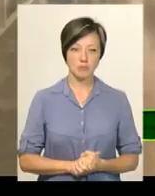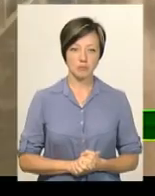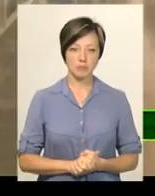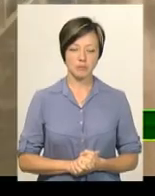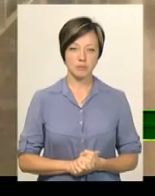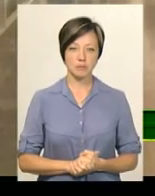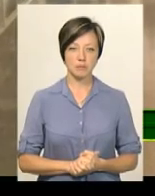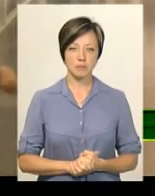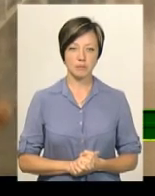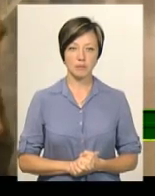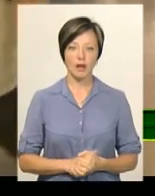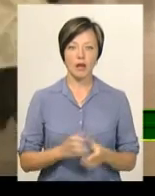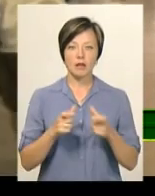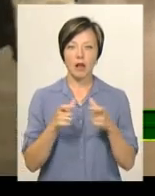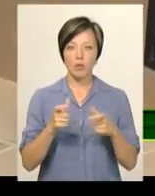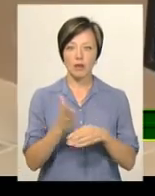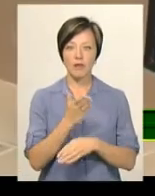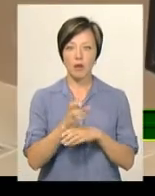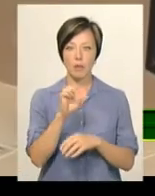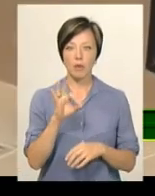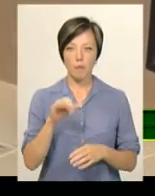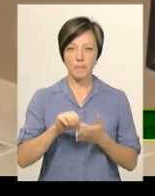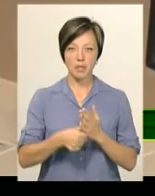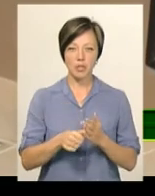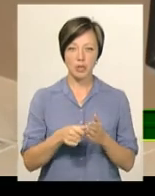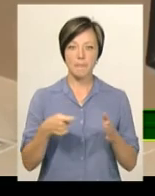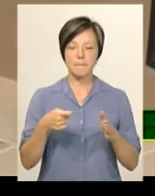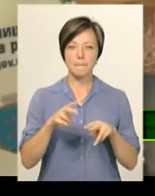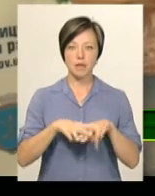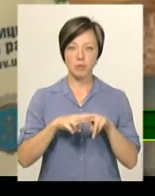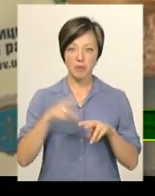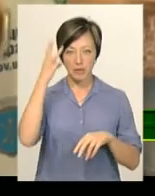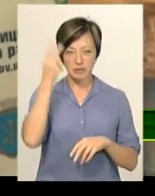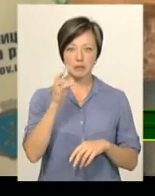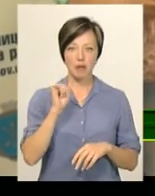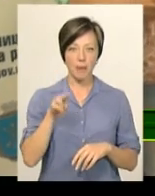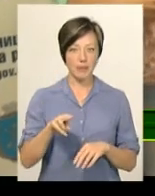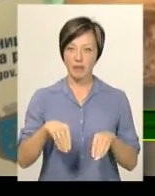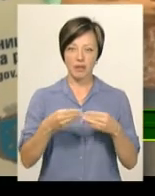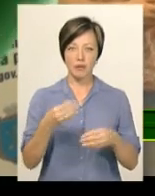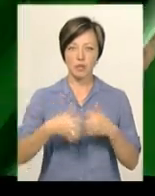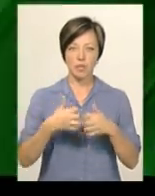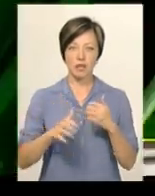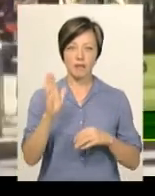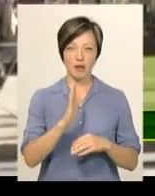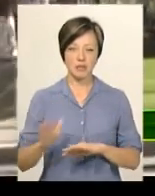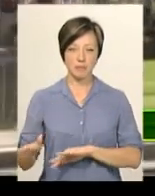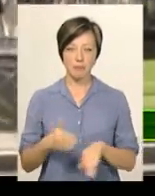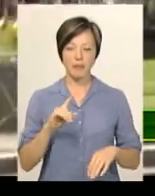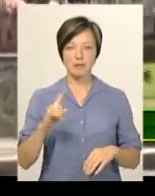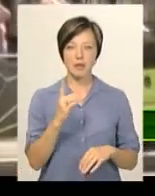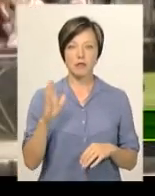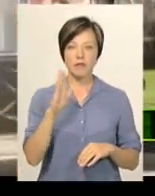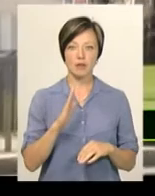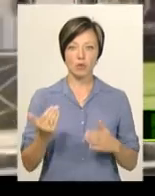Талони на виготовлення біометричних паспортів термінал у Хмельницькому ЦНАПі не видаватиме до середини вересня. З 1